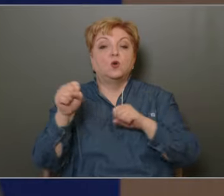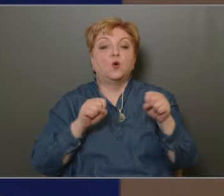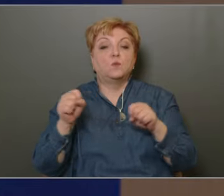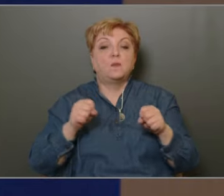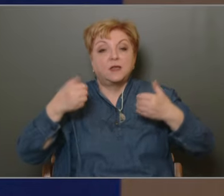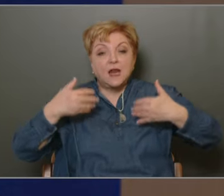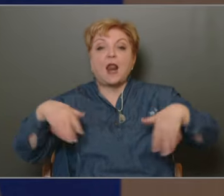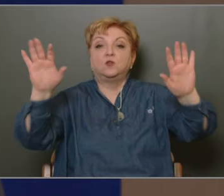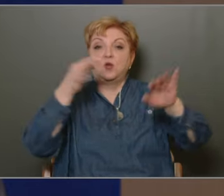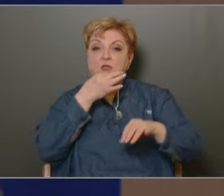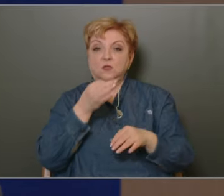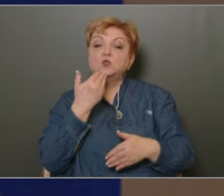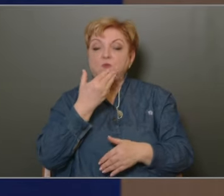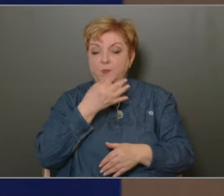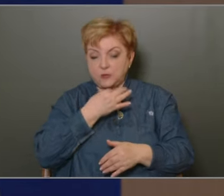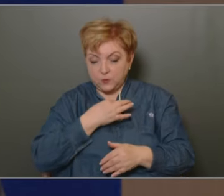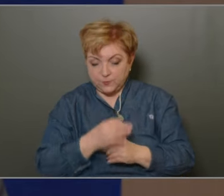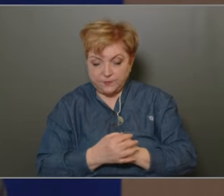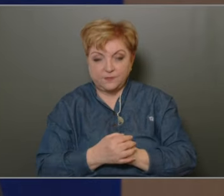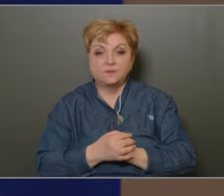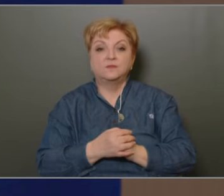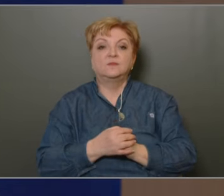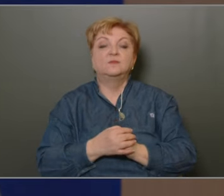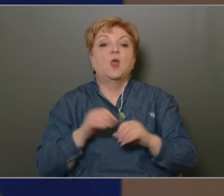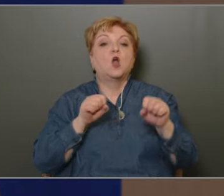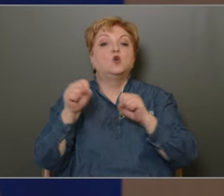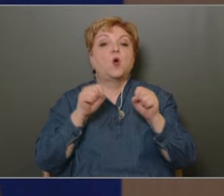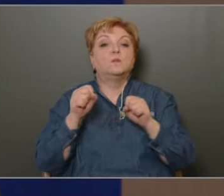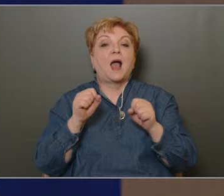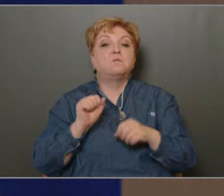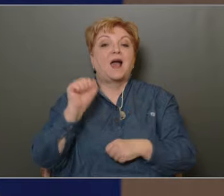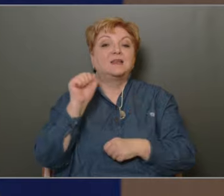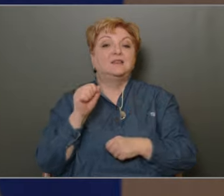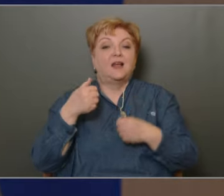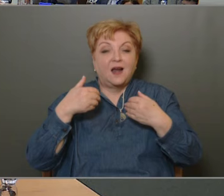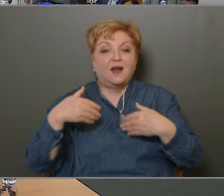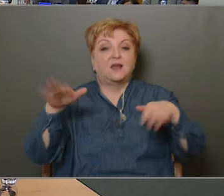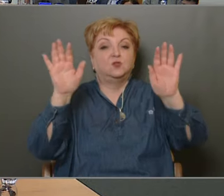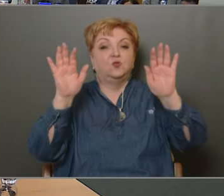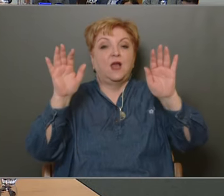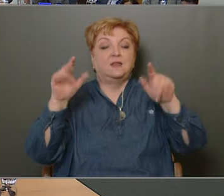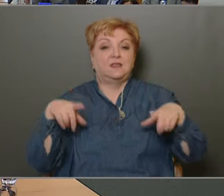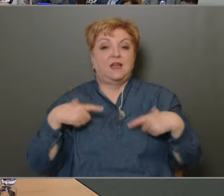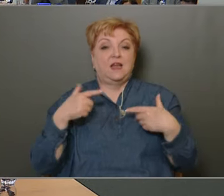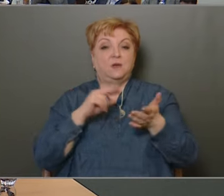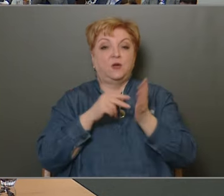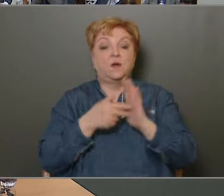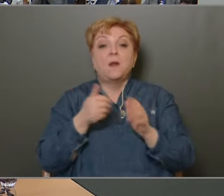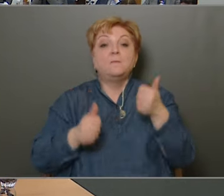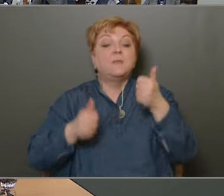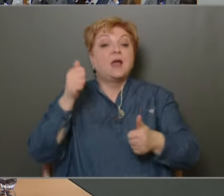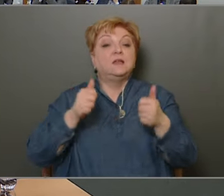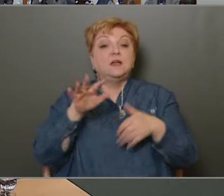szót. Önél a szó. Köszönöm a szót, polgármester úr. Kormánypenti lendület egy élhető kerületért önök szerint melyik település